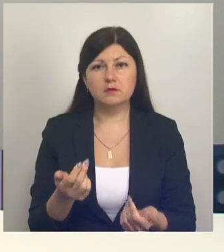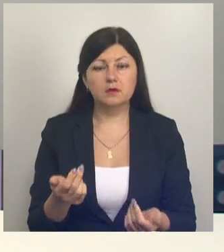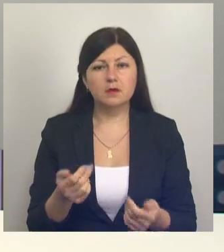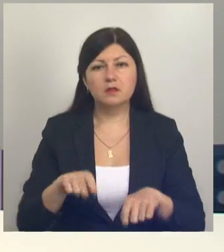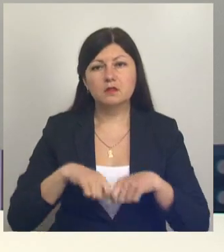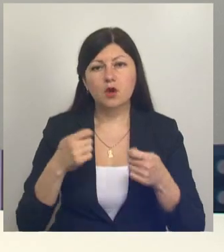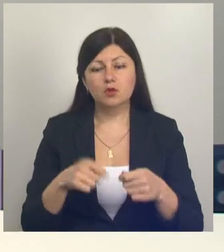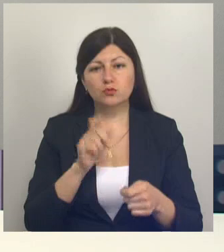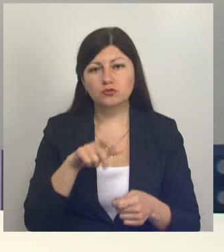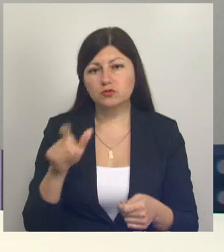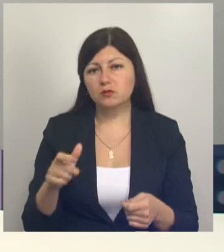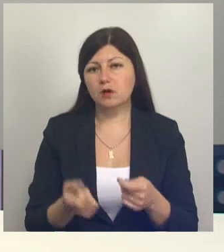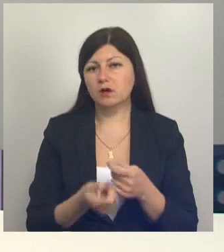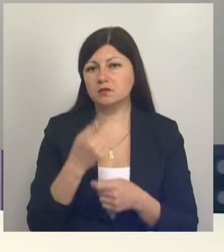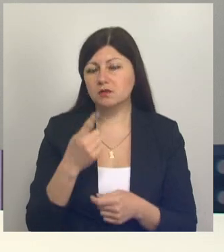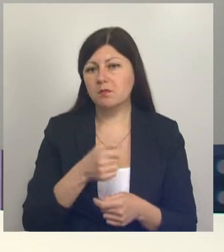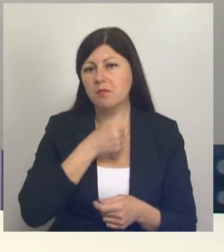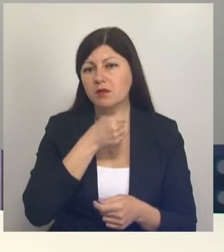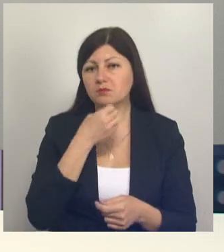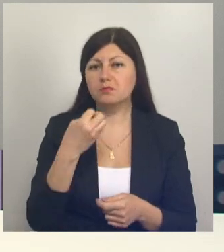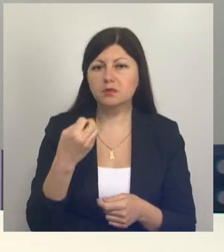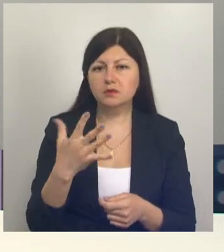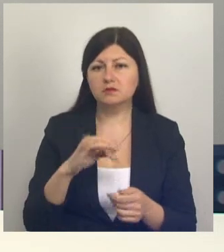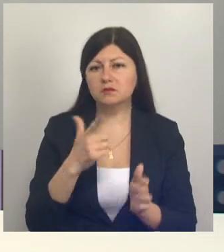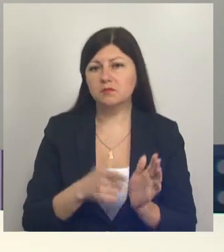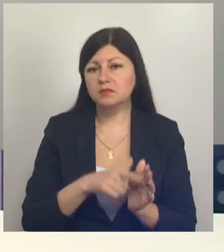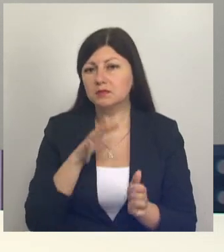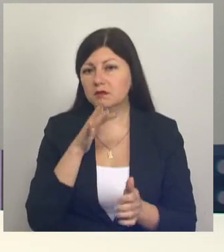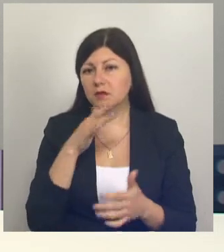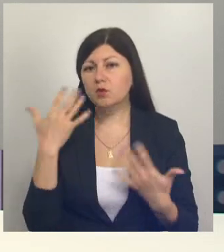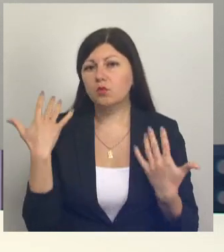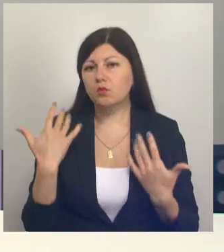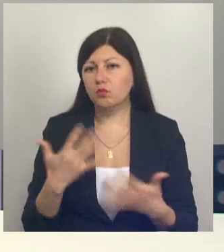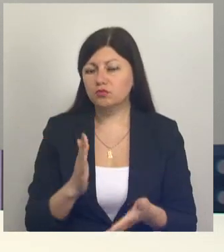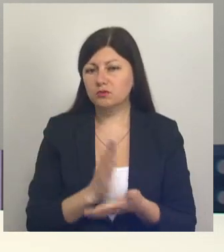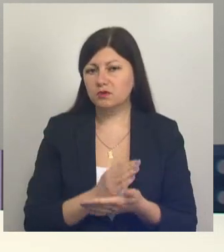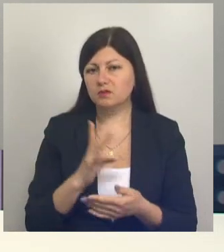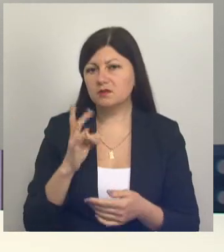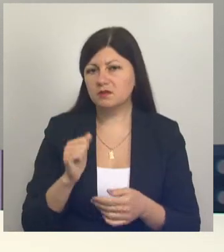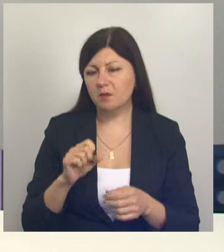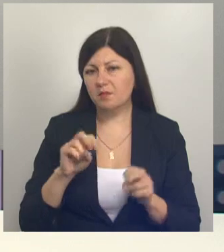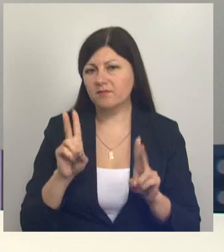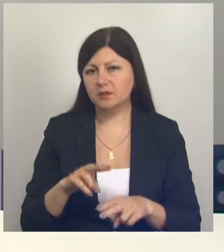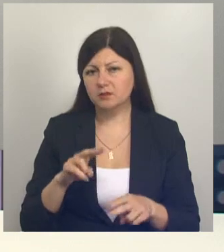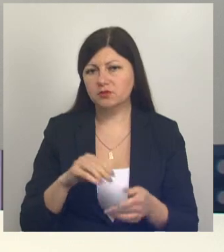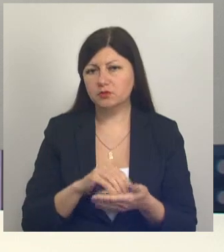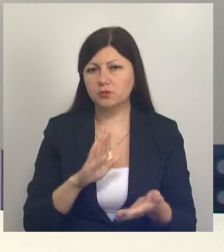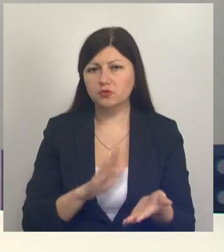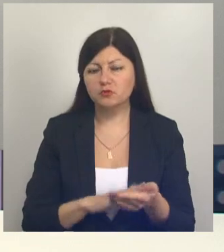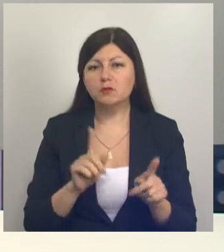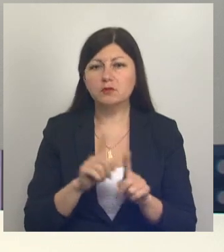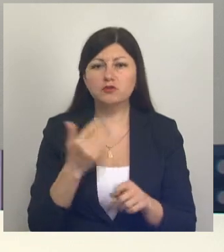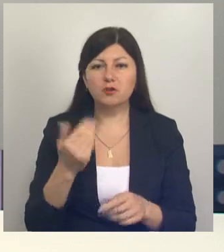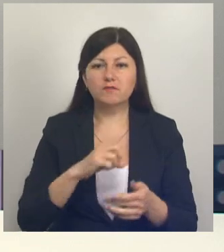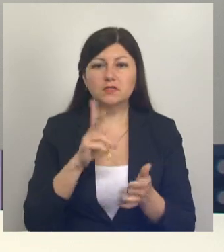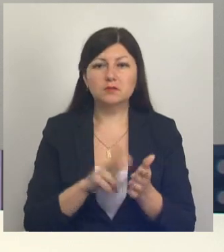Нарушителями оказались подростки 15 и 17 лет, уже состоящие на профилактическом учете. А также их 18